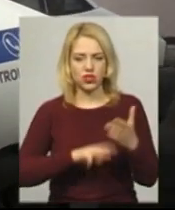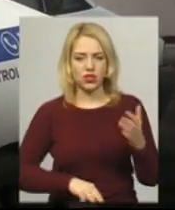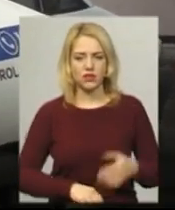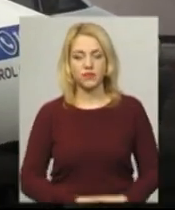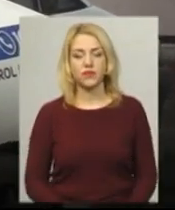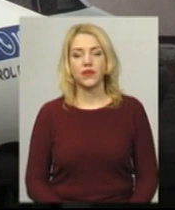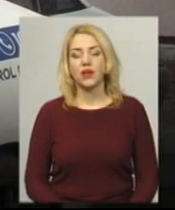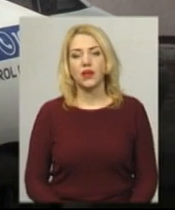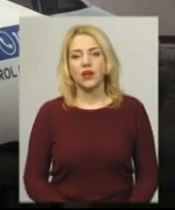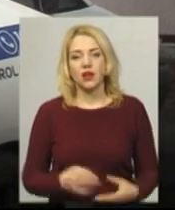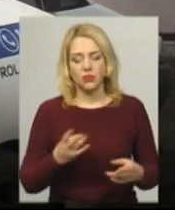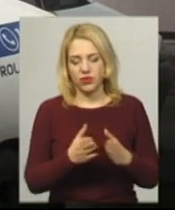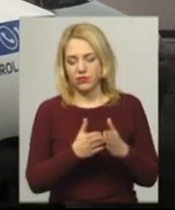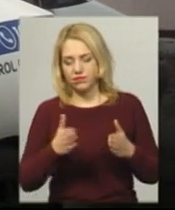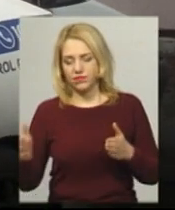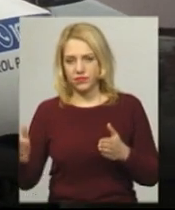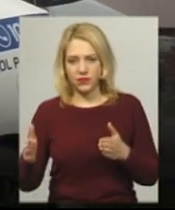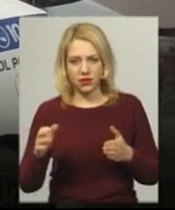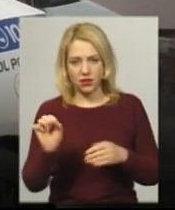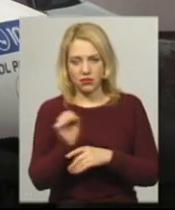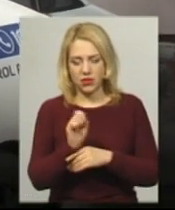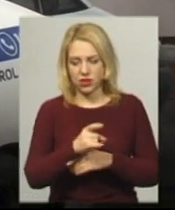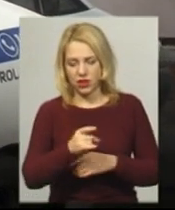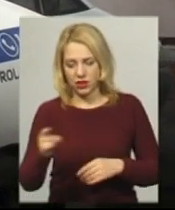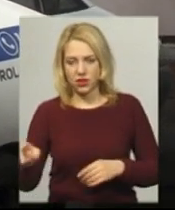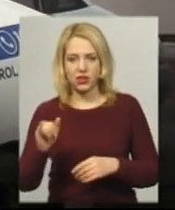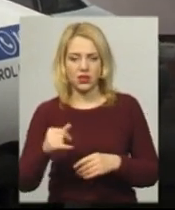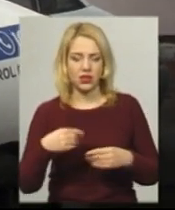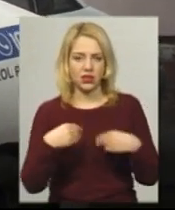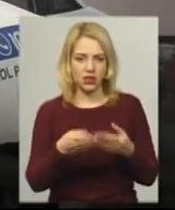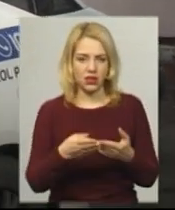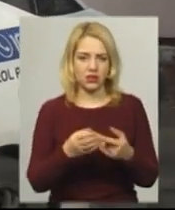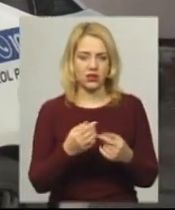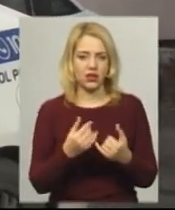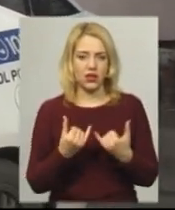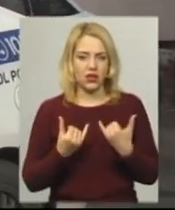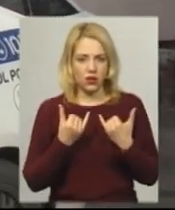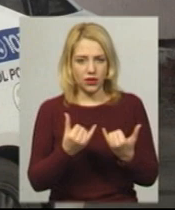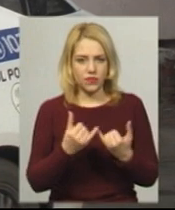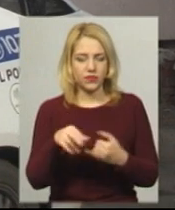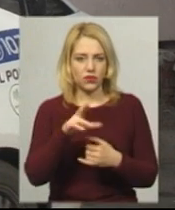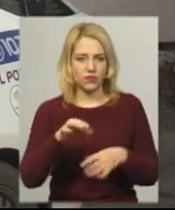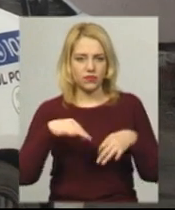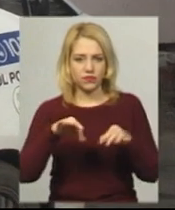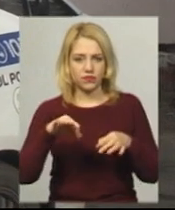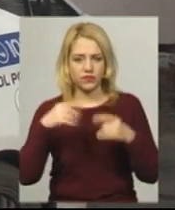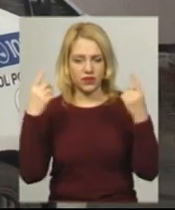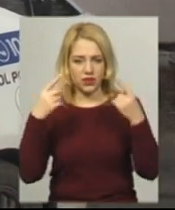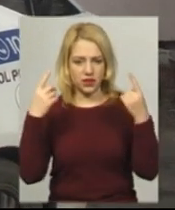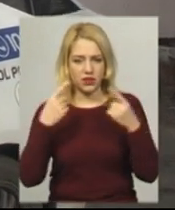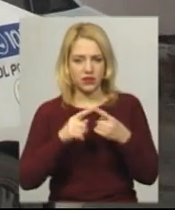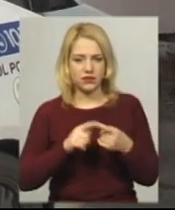вправе положення надати безперешкодний проїзд транспортному засобу зі спецсигналами. З приводу відповідальності згідно